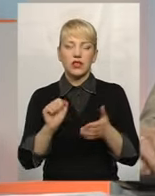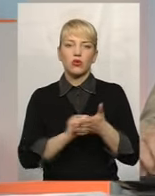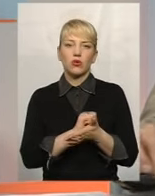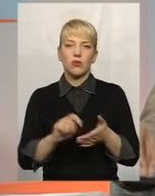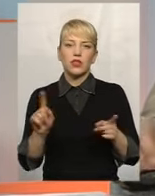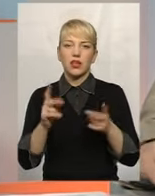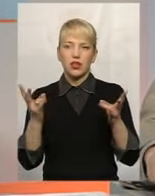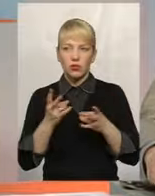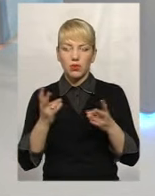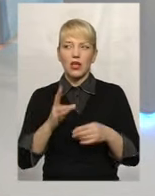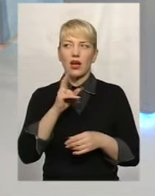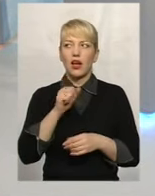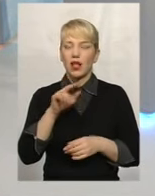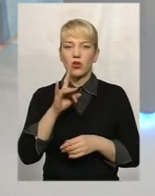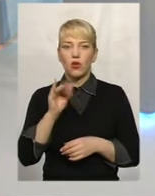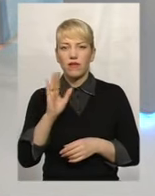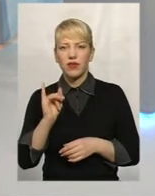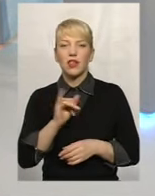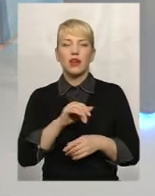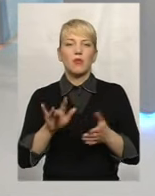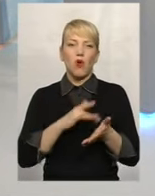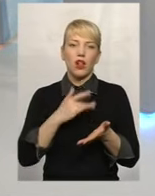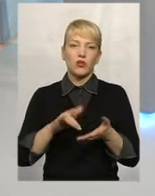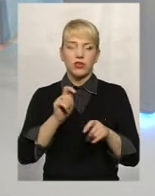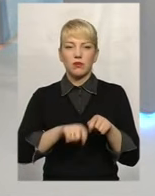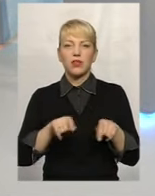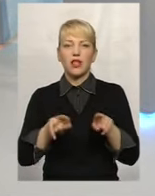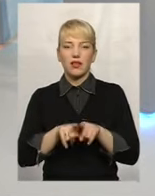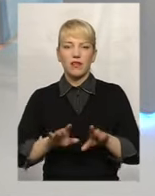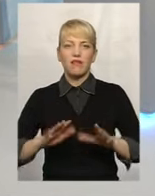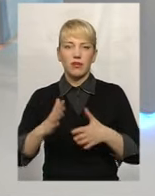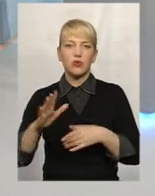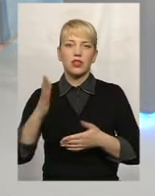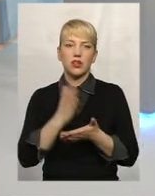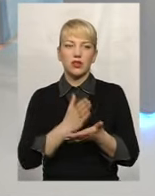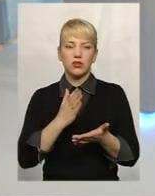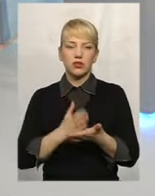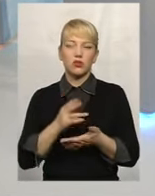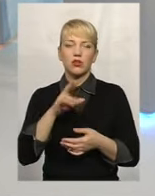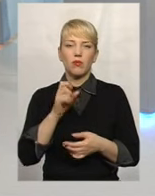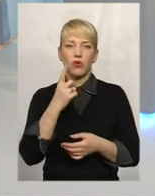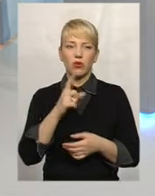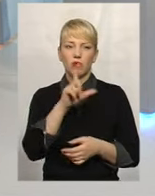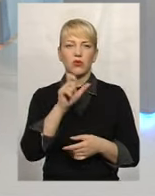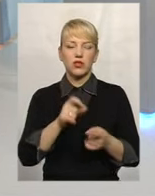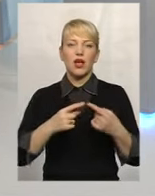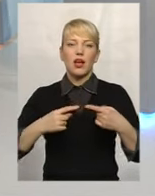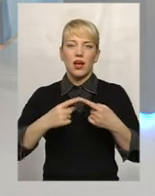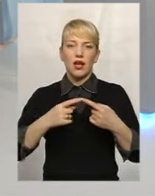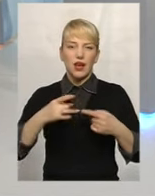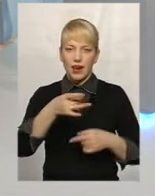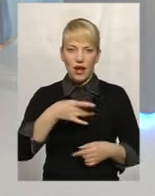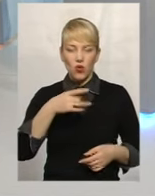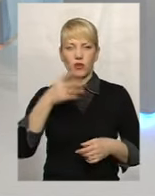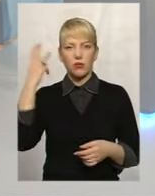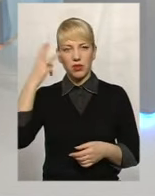необхідні, кадрових і бухгалтерських для перевірки. Такі випадки існують і по одному з районів Хмельницької області, я не можу